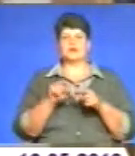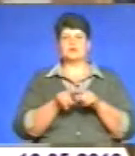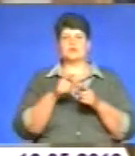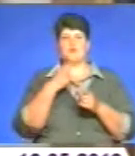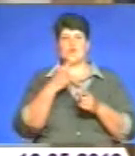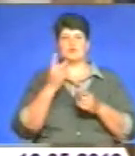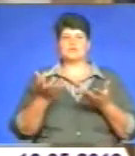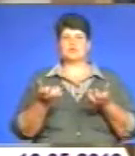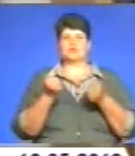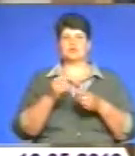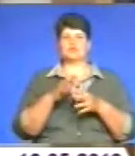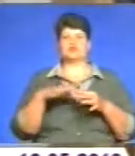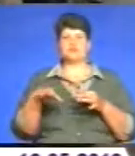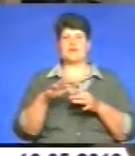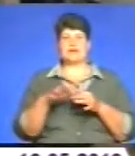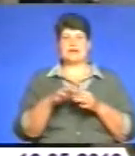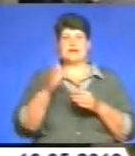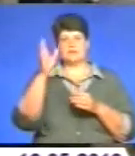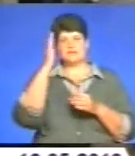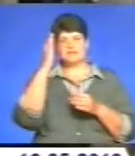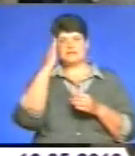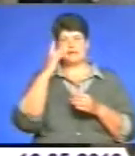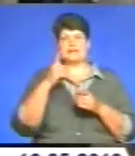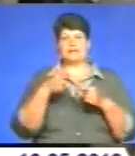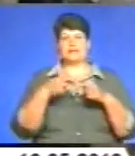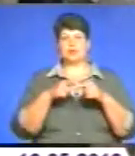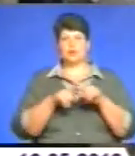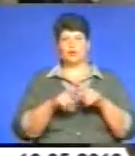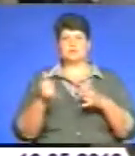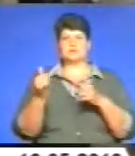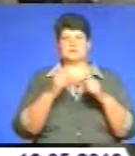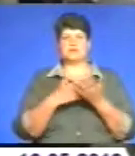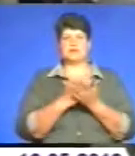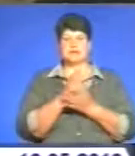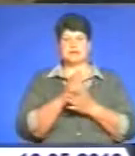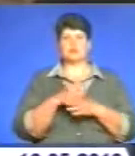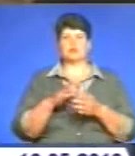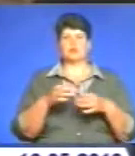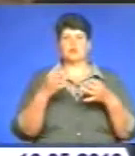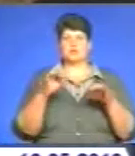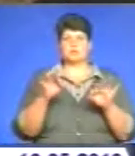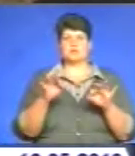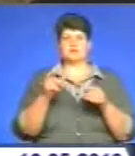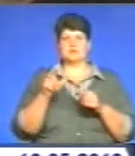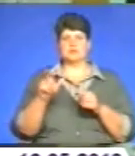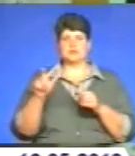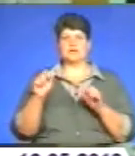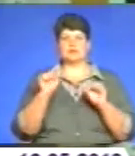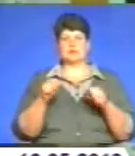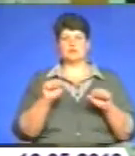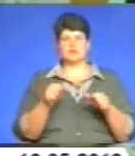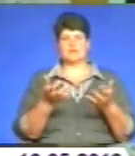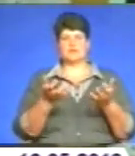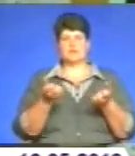сфери інформаційно-комунікаційних технологій забезпечить якість і доступність адміністративних послуг для громадян та надає змогу отримувати